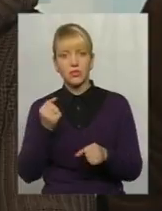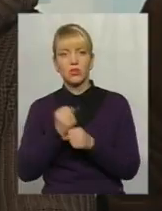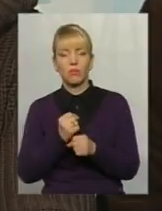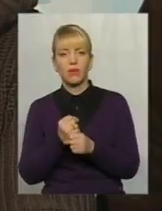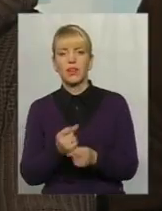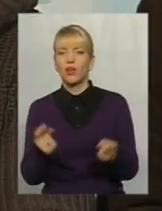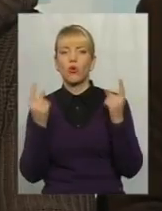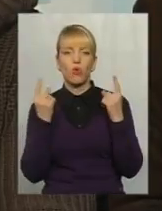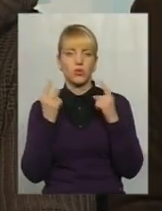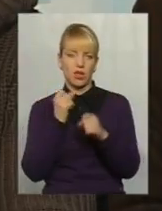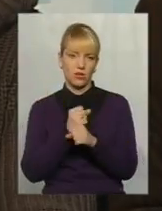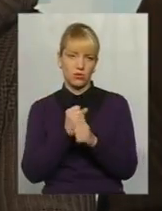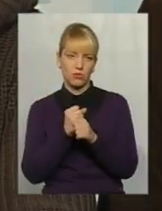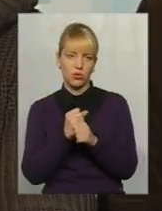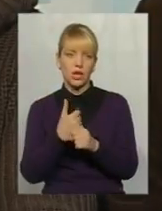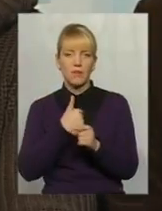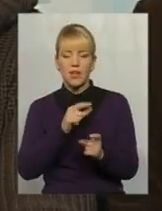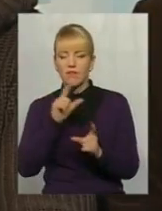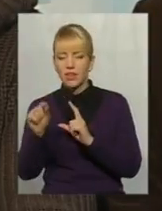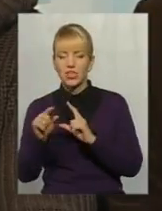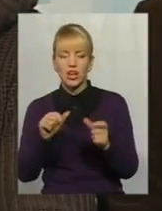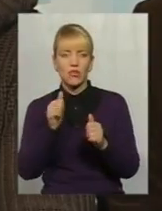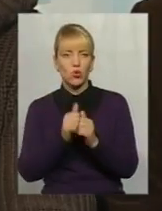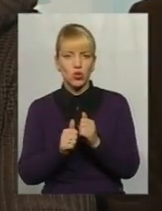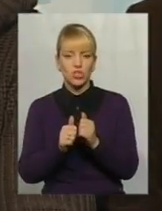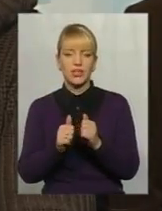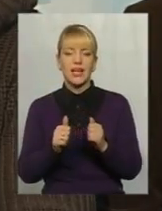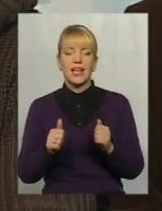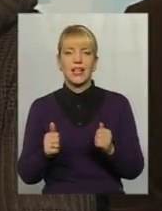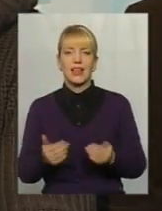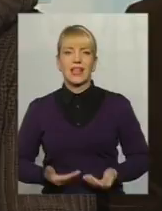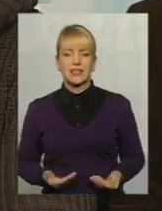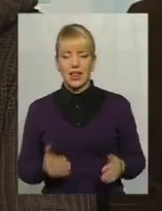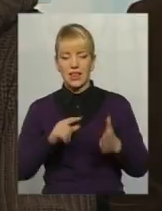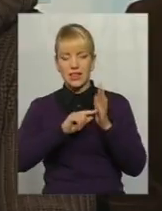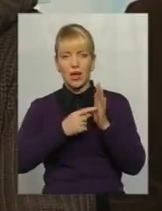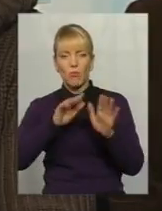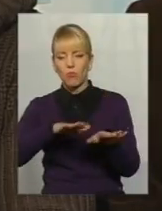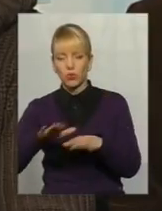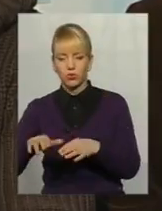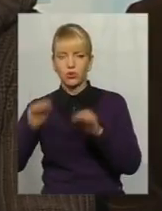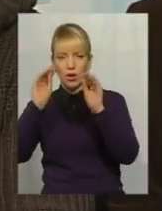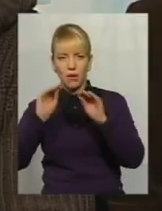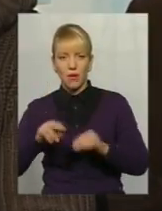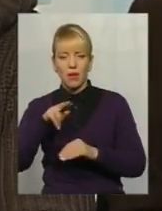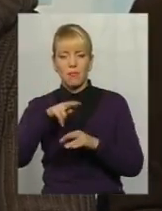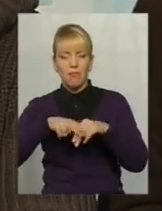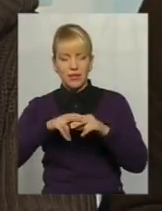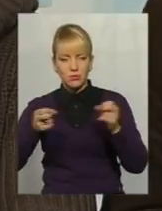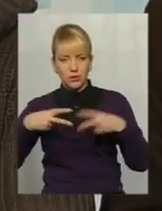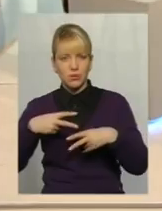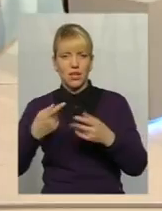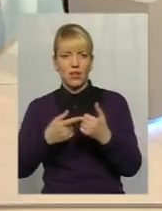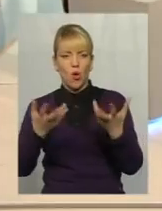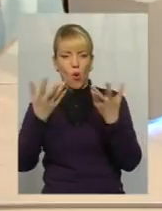роботу. Це, по суті, виїжджали в кожен населений пункт, складали акт технічного стану, готували паспорт, облікову документацію. Потім